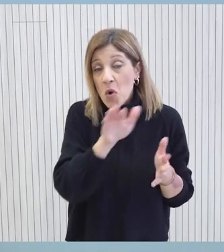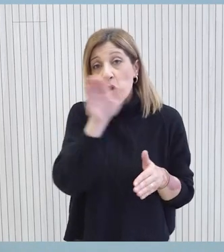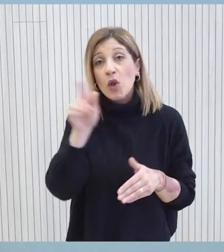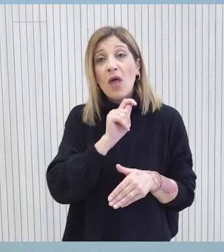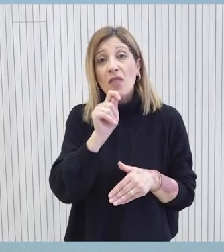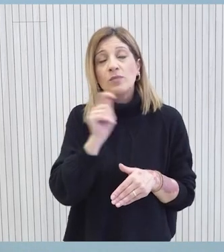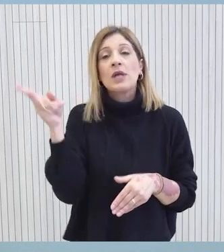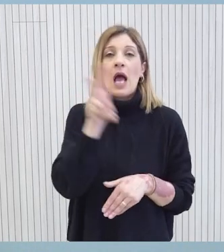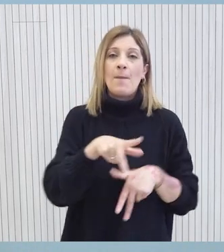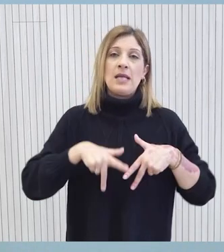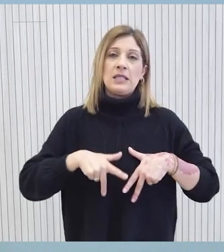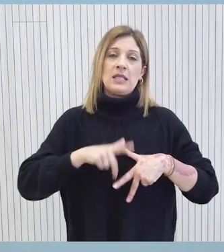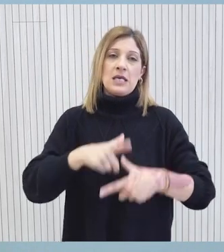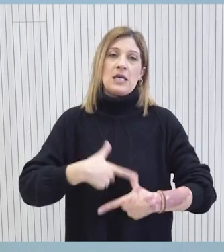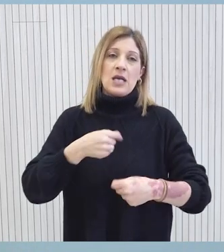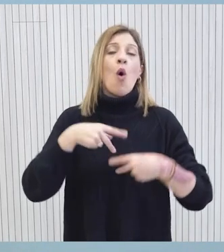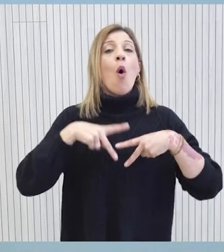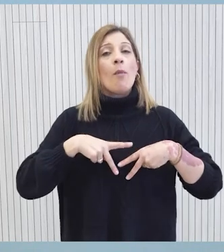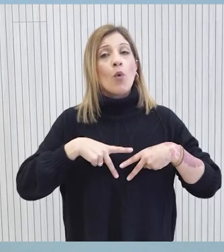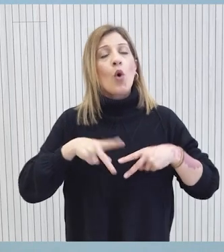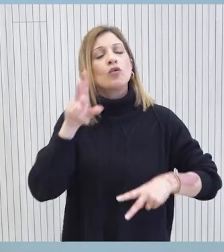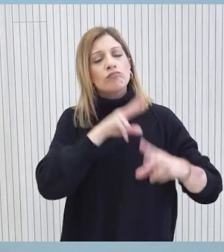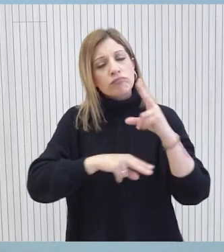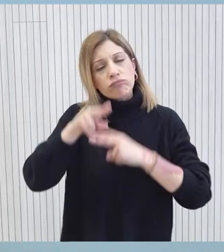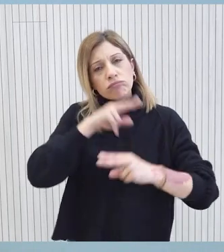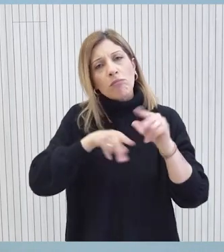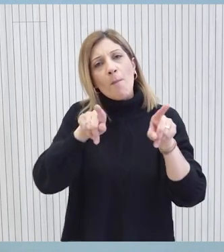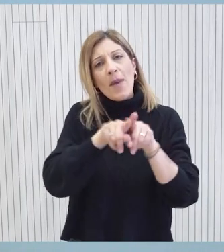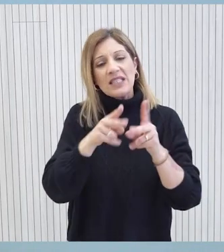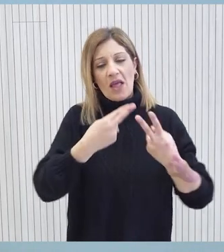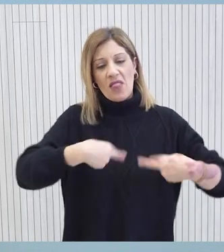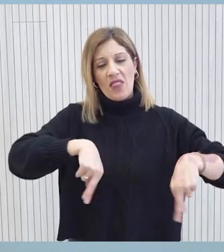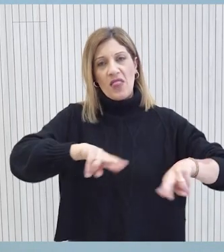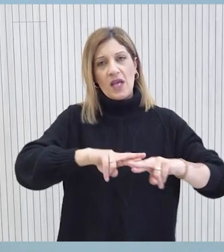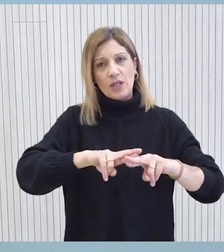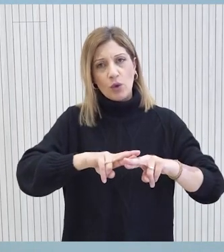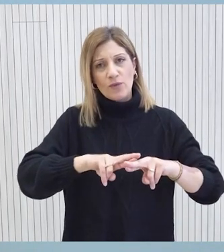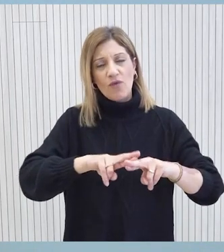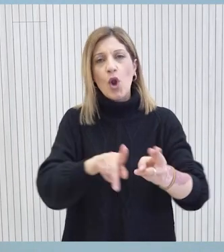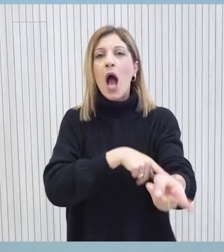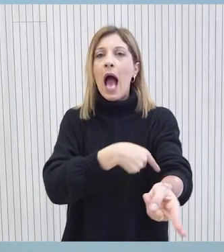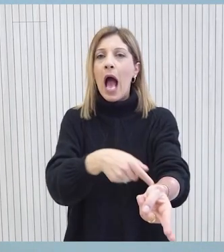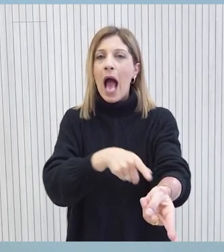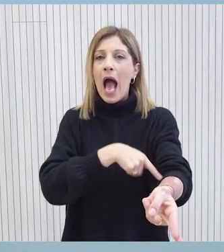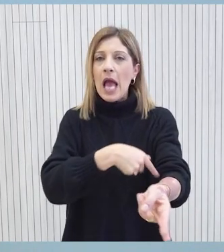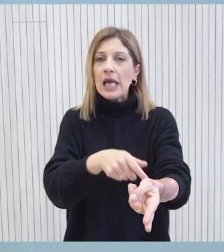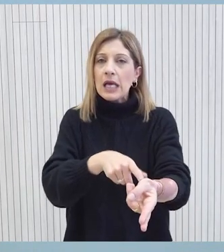Ο Υπουργός θα το συζητήσει εξωτικά μαζί με τον νέο δικητικό συμβούλιο της ΑΕΚ, γνωρίζοντας πάντοτε το ενεργειακό κόστος,